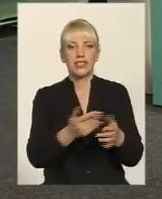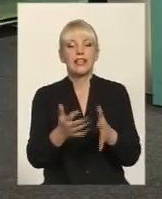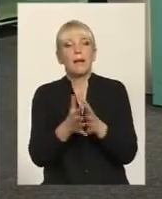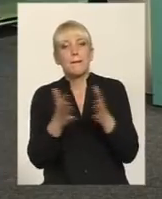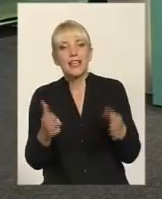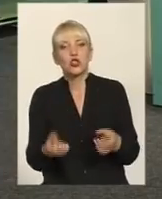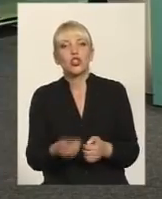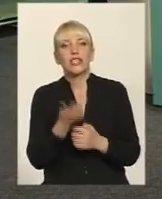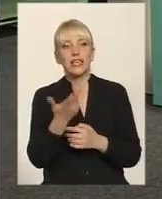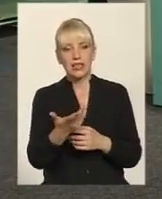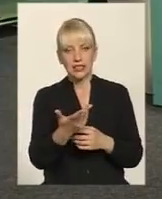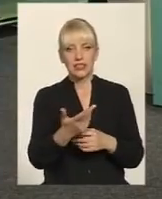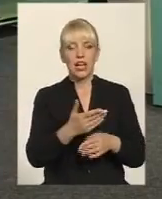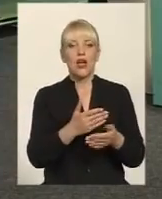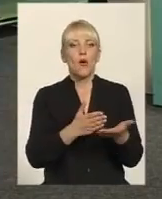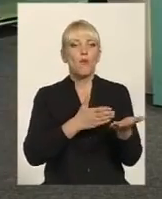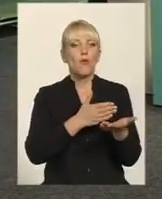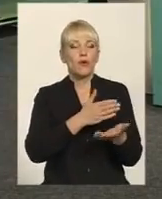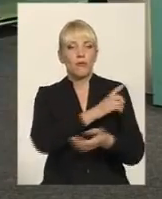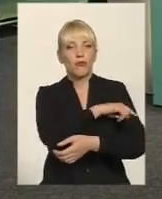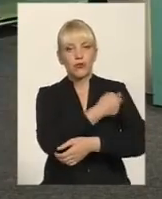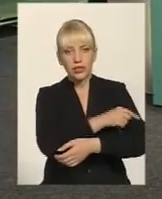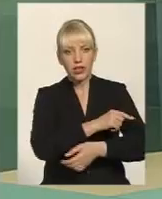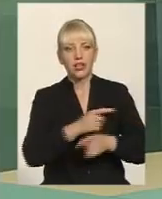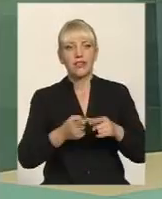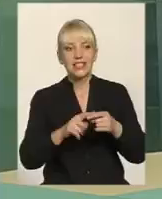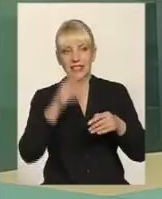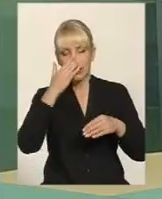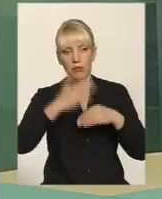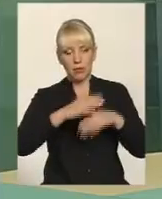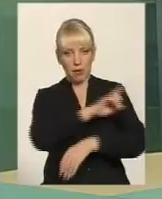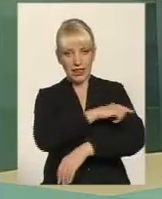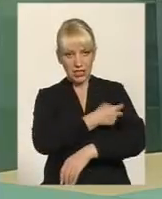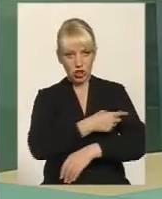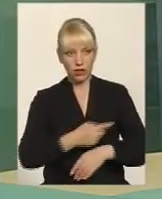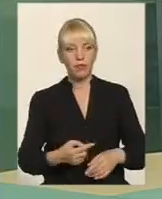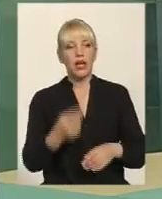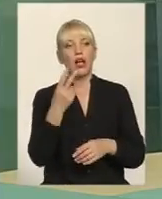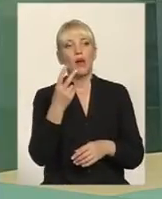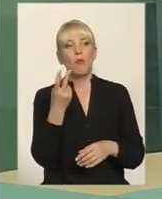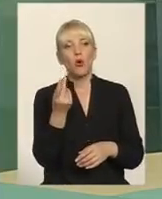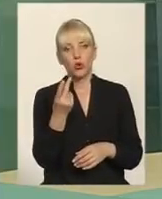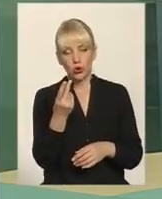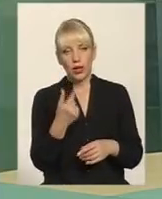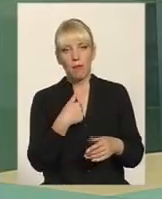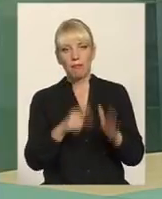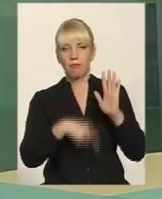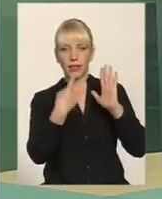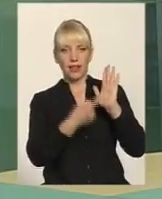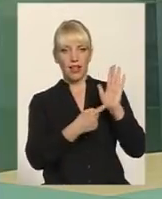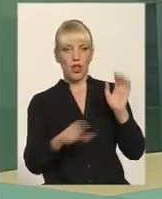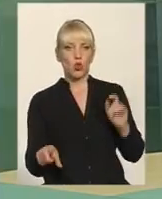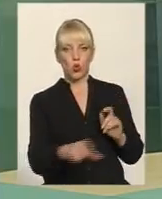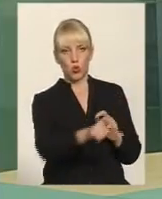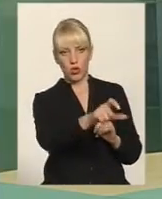фахівців медичних, з обладнанням і так далі. Це наблизить до людей медичних. Друге, ми постане питання доріг, і ми